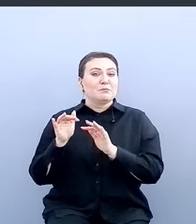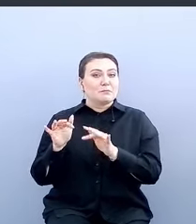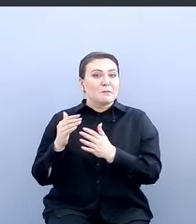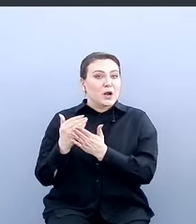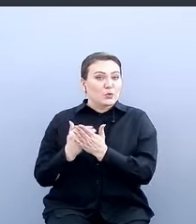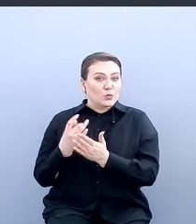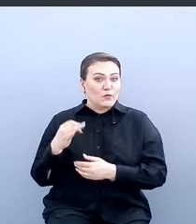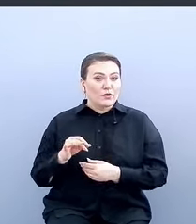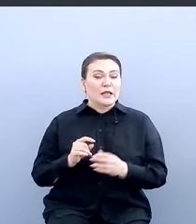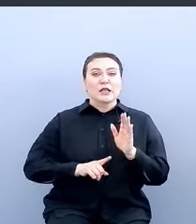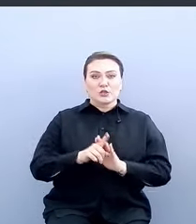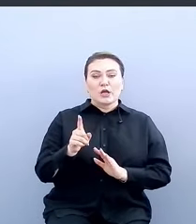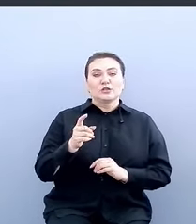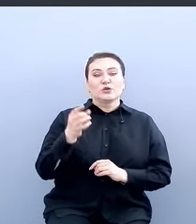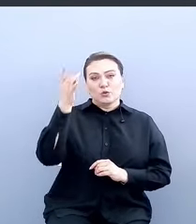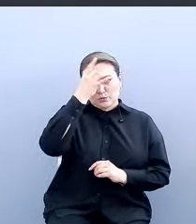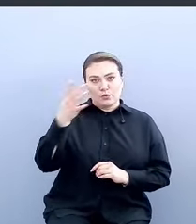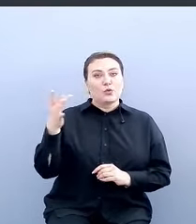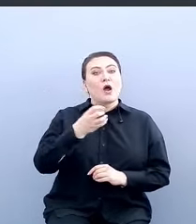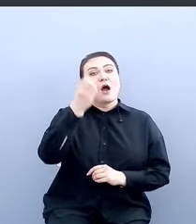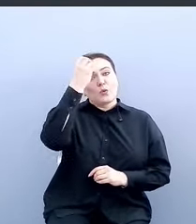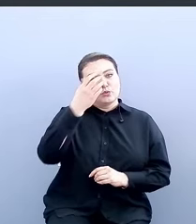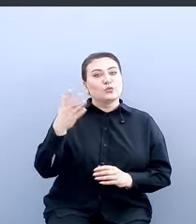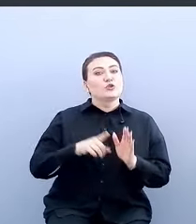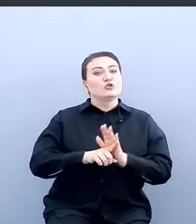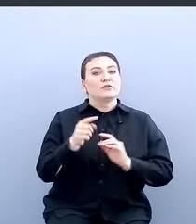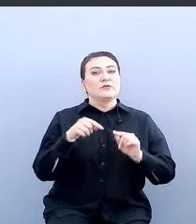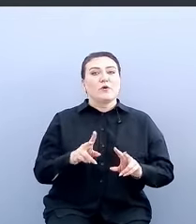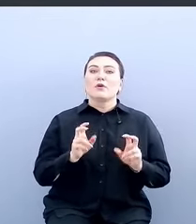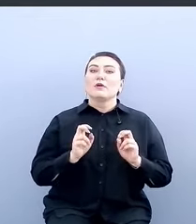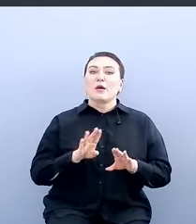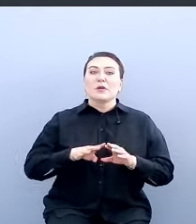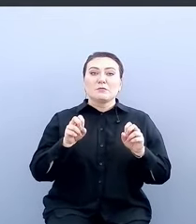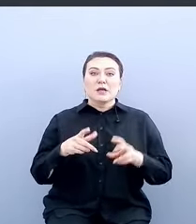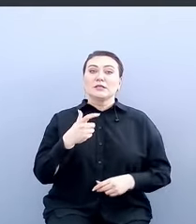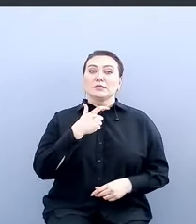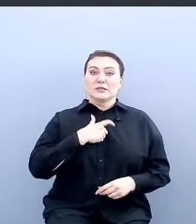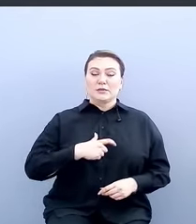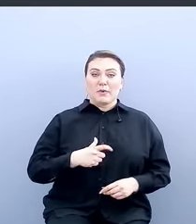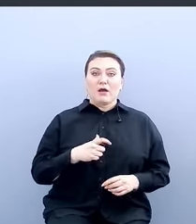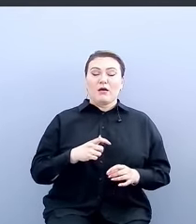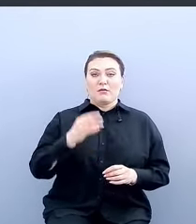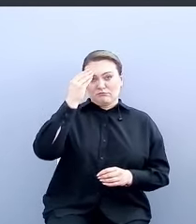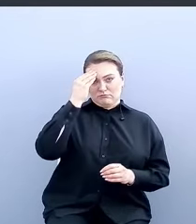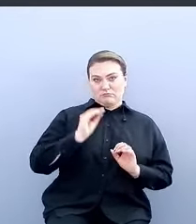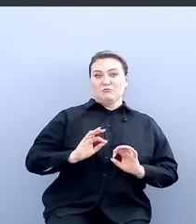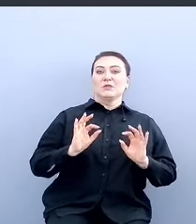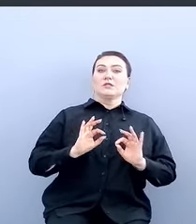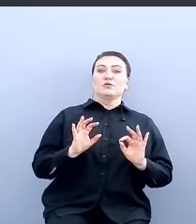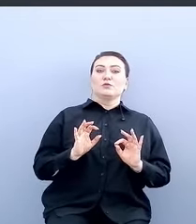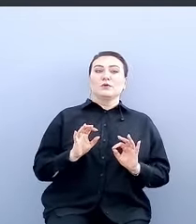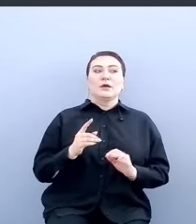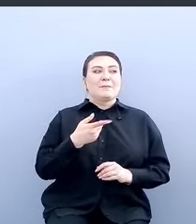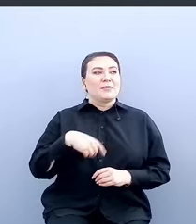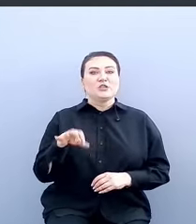с культуры. А культура начинается с того, как безопасность себя позиционирует. Мы часто